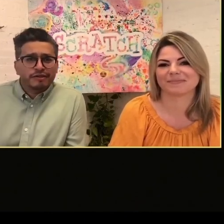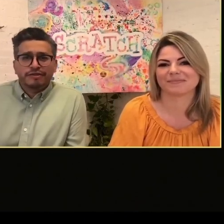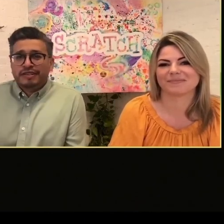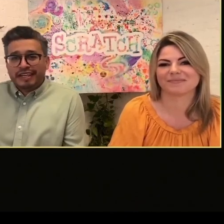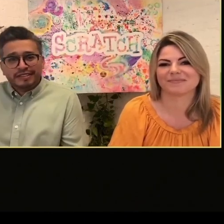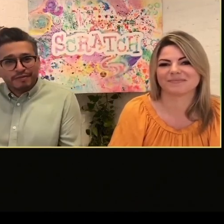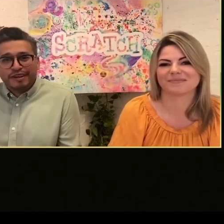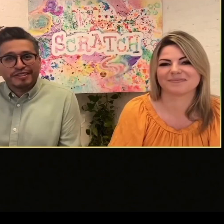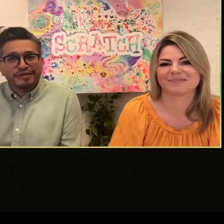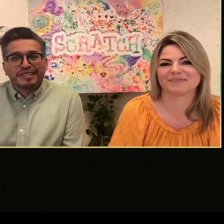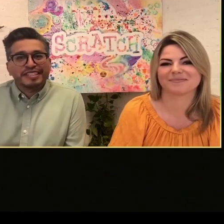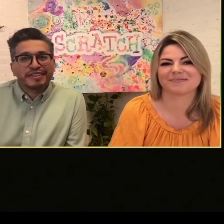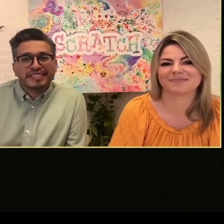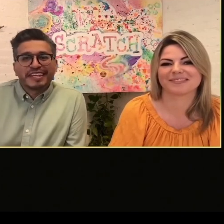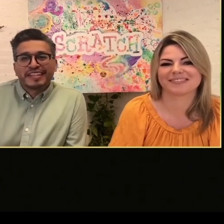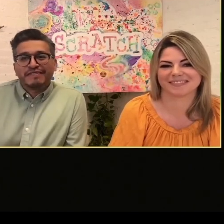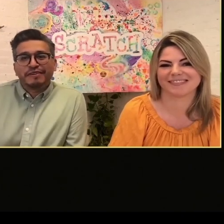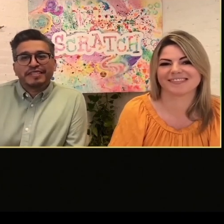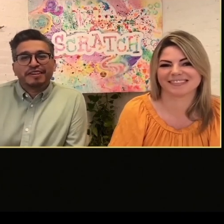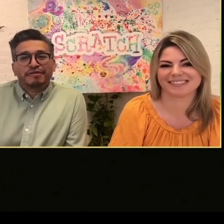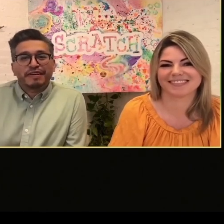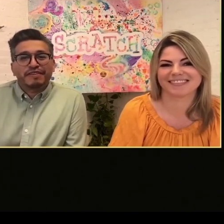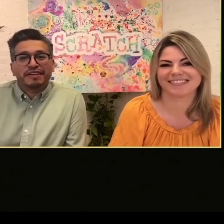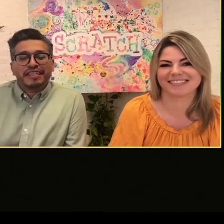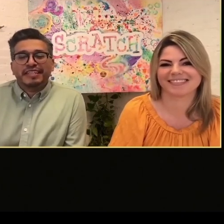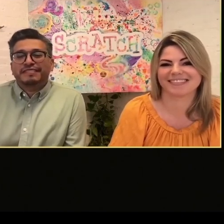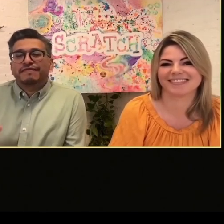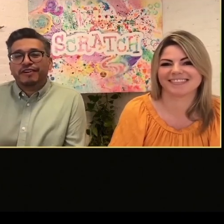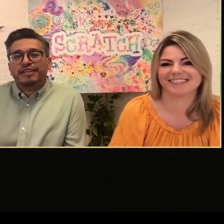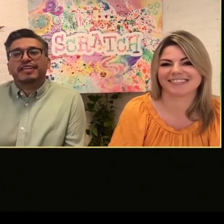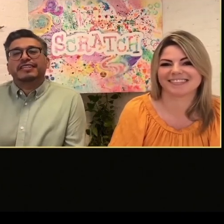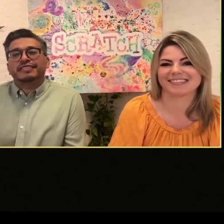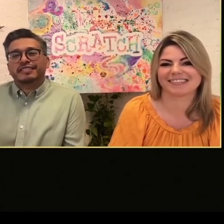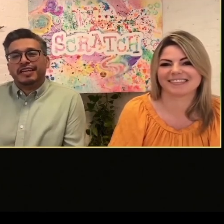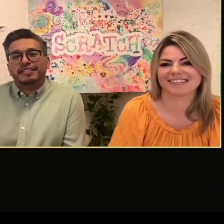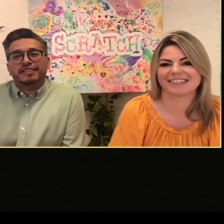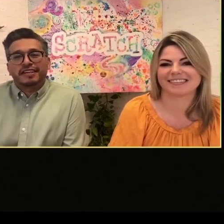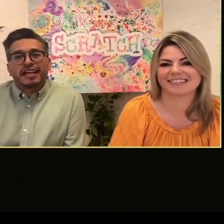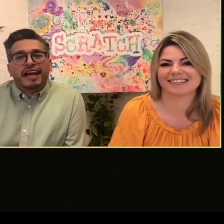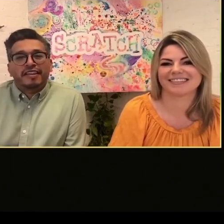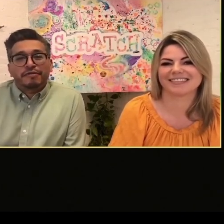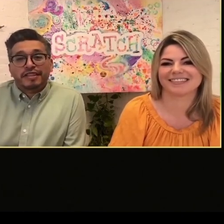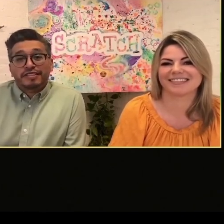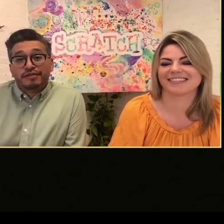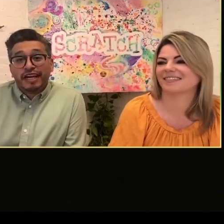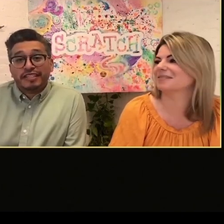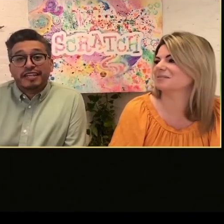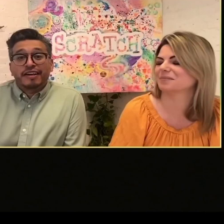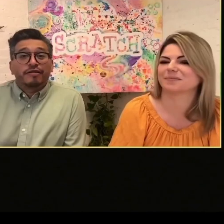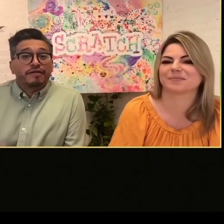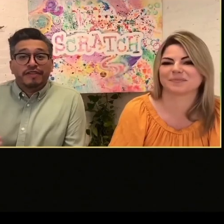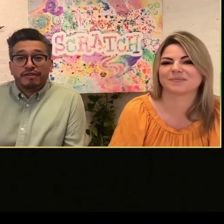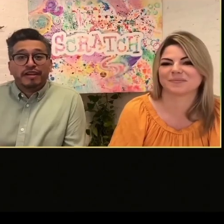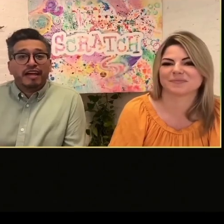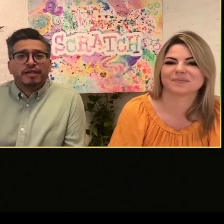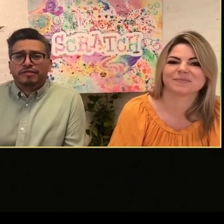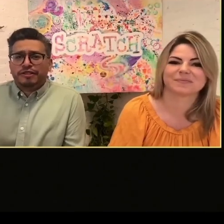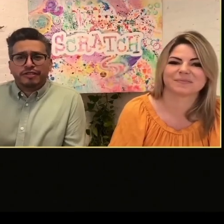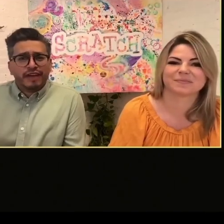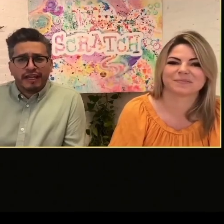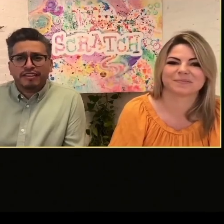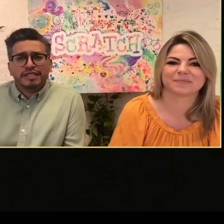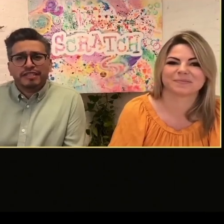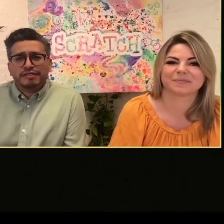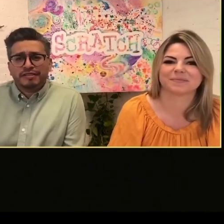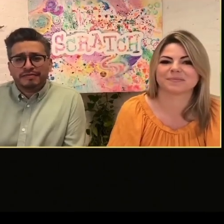video e io so che con il mio team siamo molto ispirati per tutte